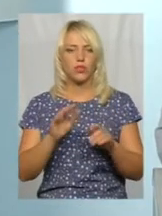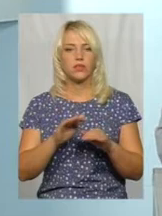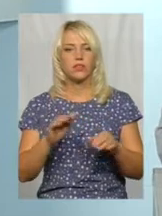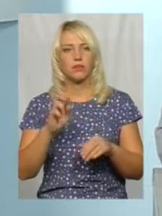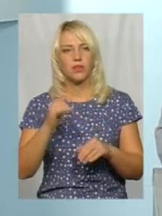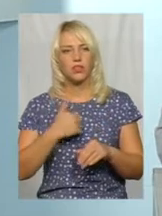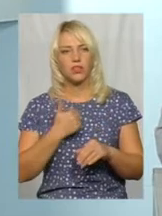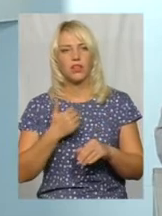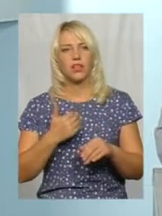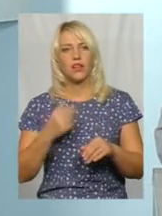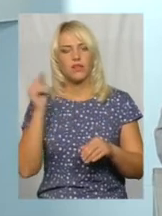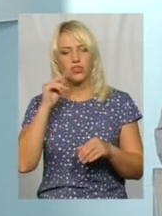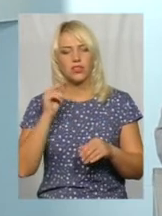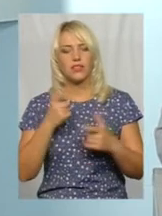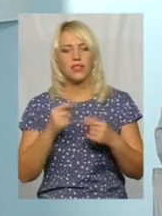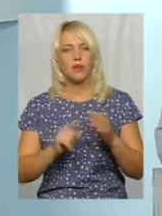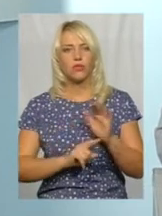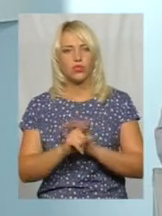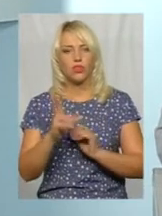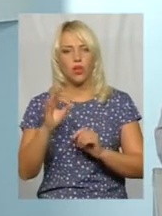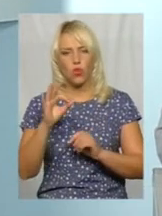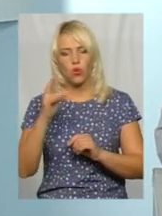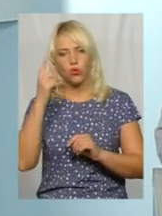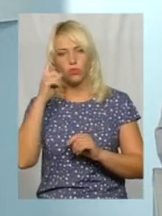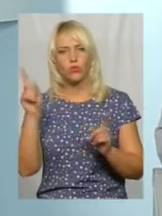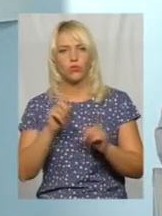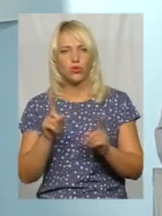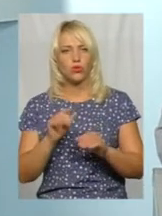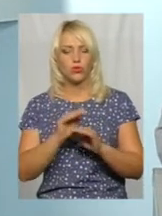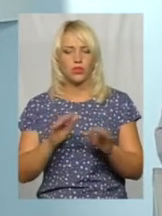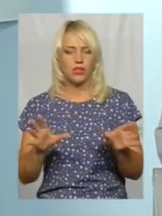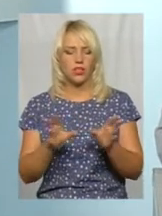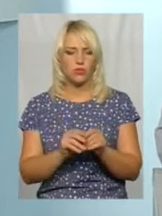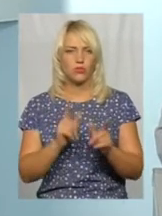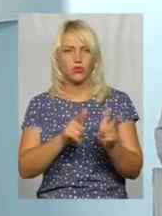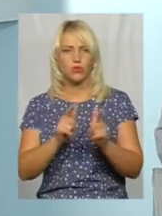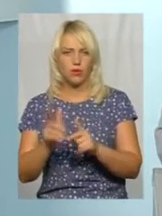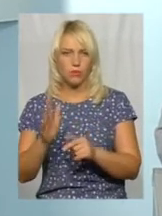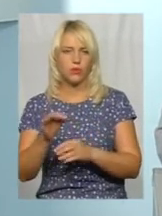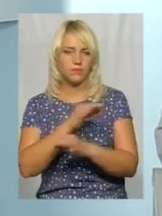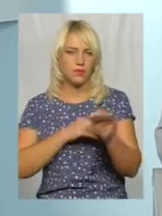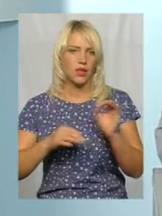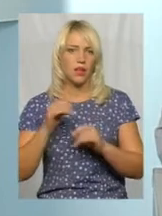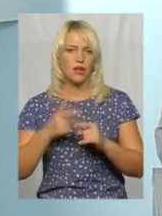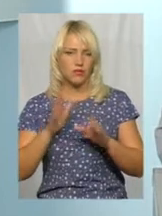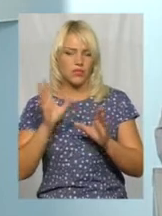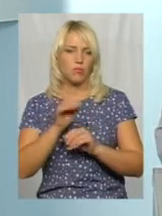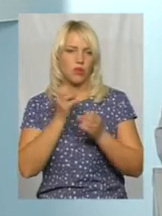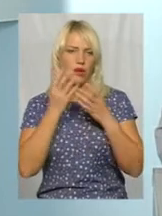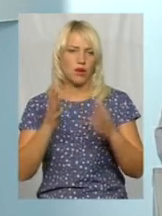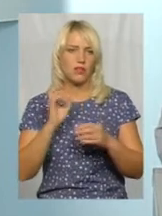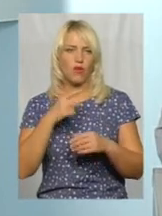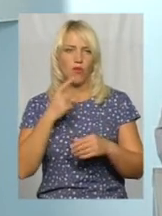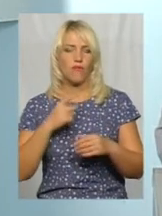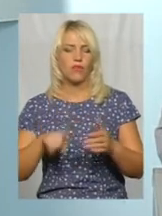починали. Але думаю, що дідам з батьками, з дітьми спільної згоди, і буде все гаразд. І як завірив Олександр Сергійович, міський